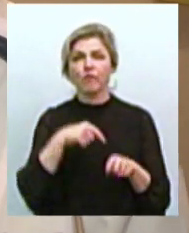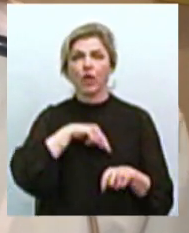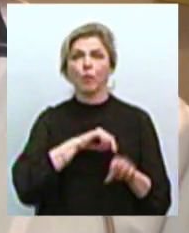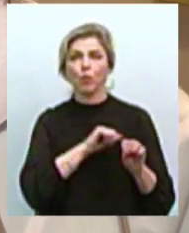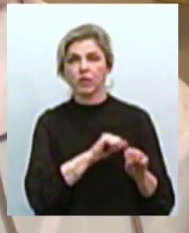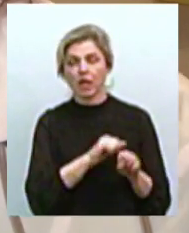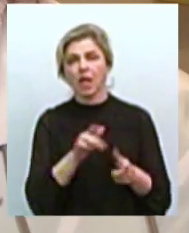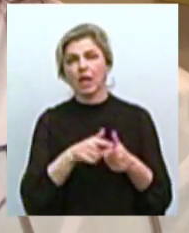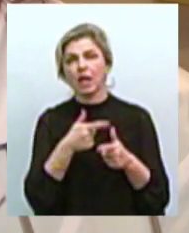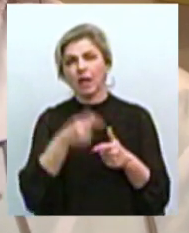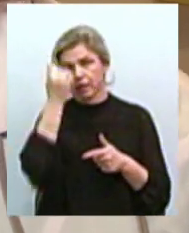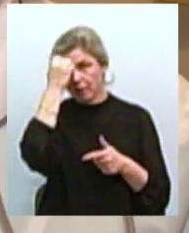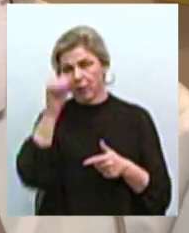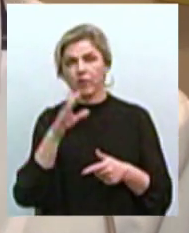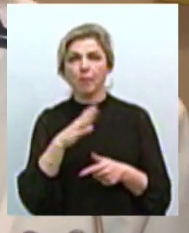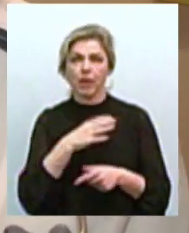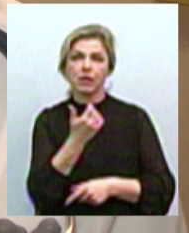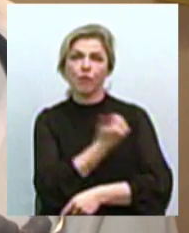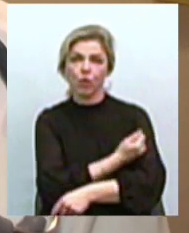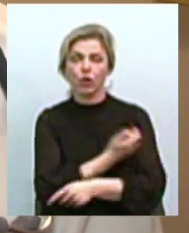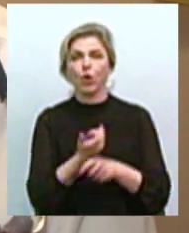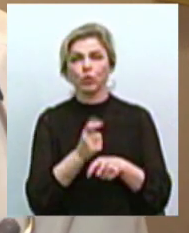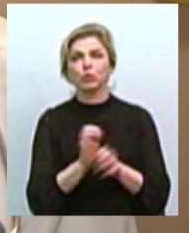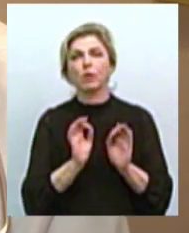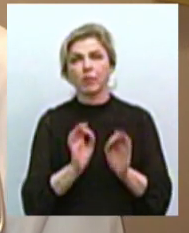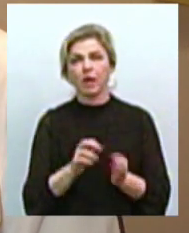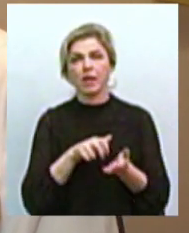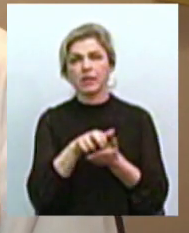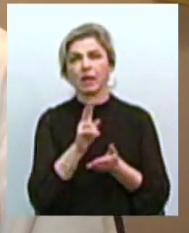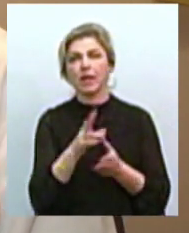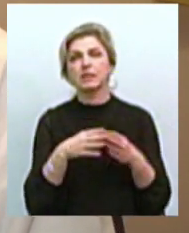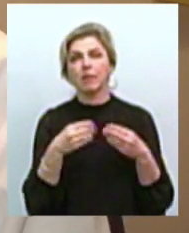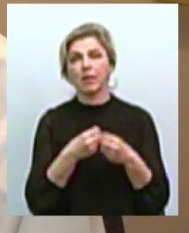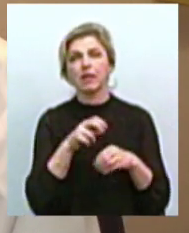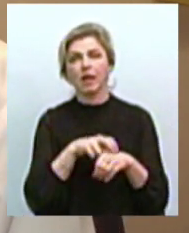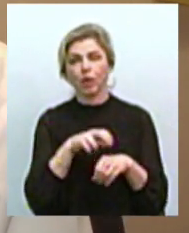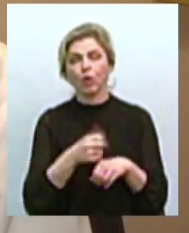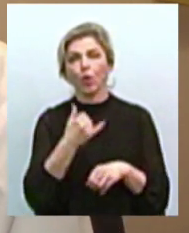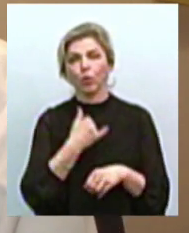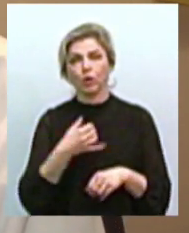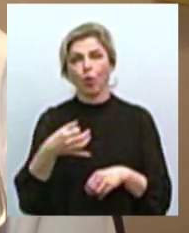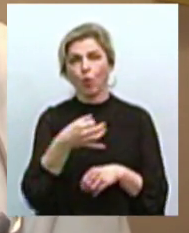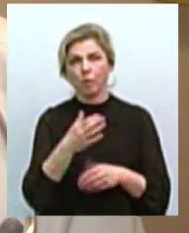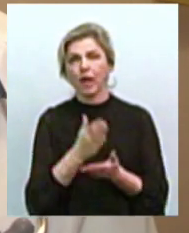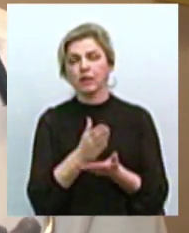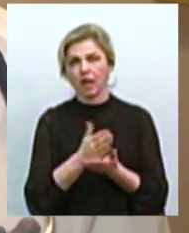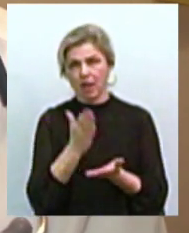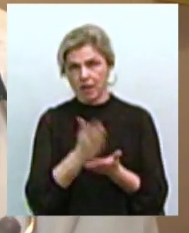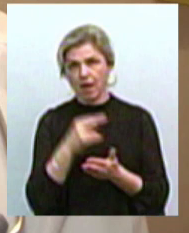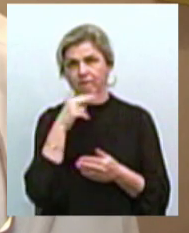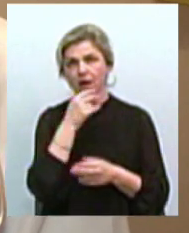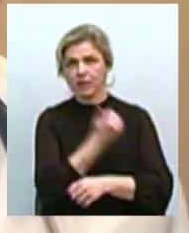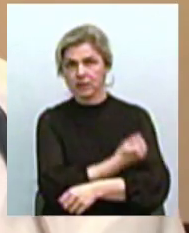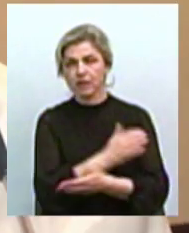не пам'ятає, чи вона щеплена, дуже доцільно піти до сімейного лікаря, у нас в області в наявності є вакцина, вона